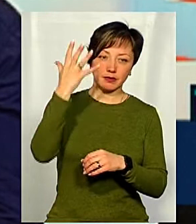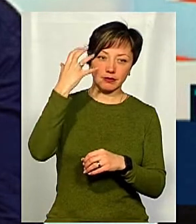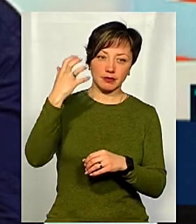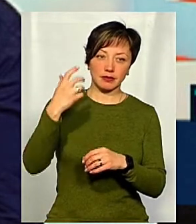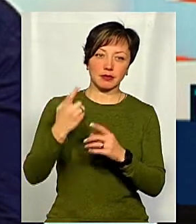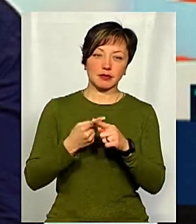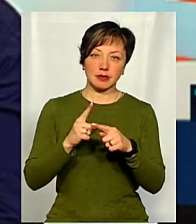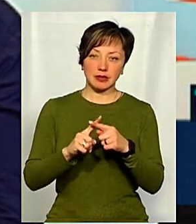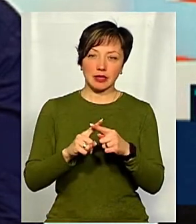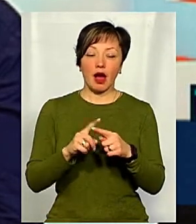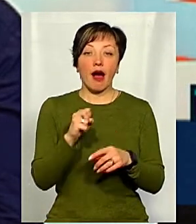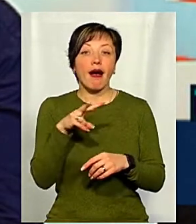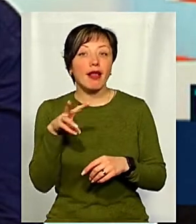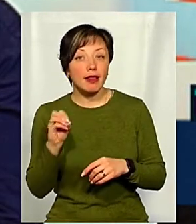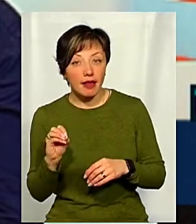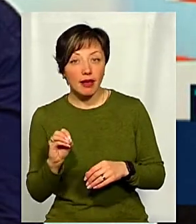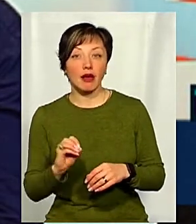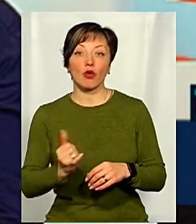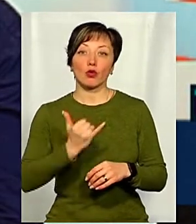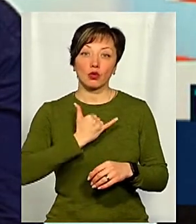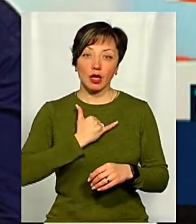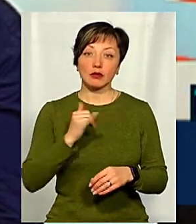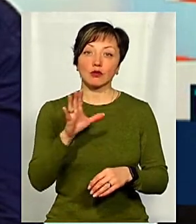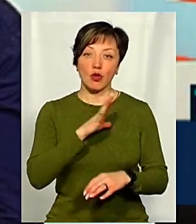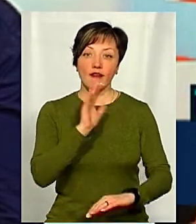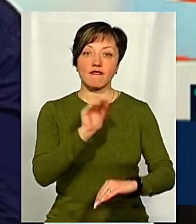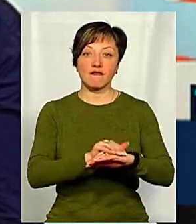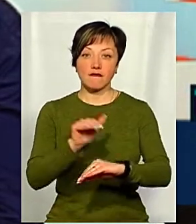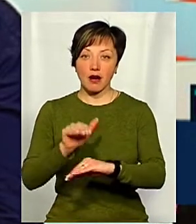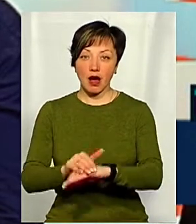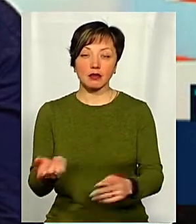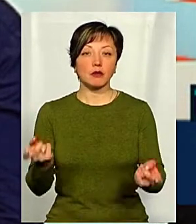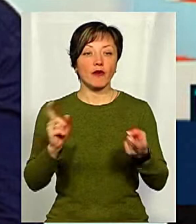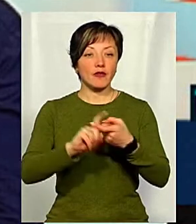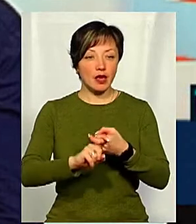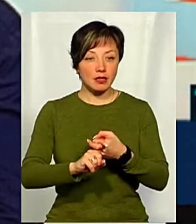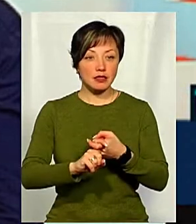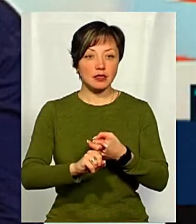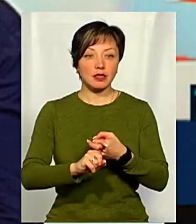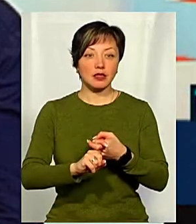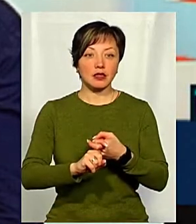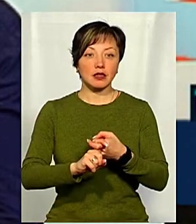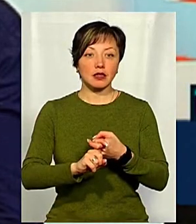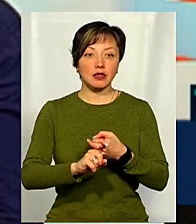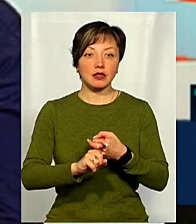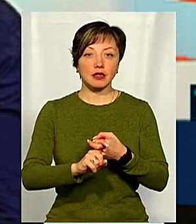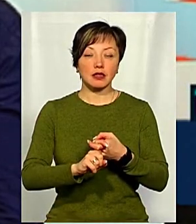висотках, але разом з тим в нас мали місце факти, саме пов'язані із зацеперами.